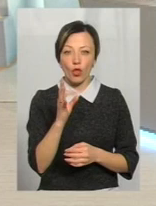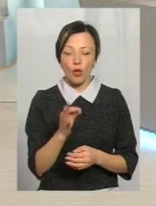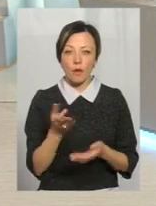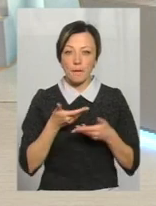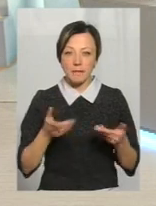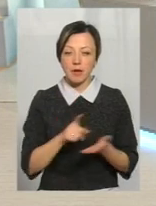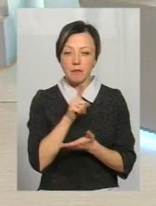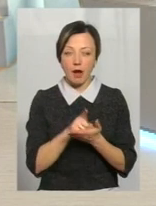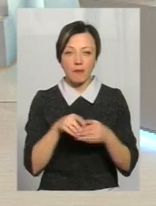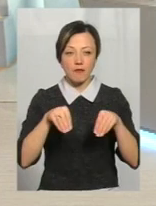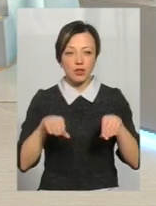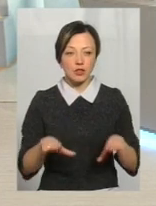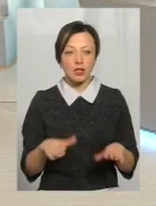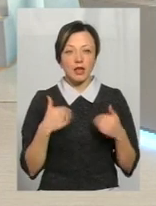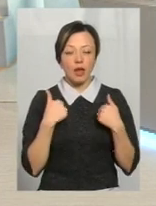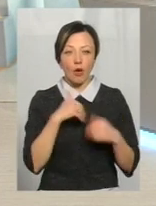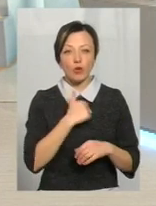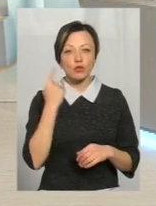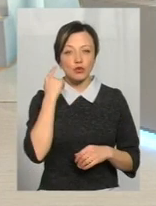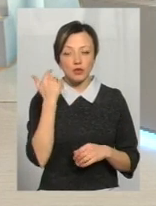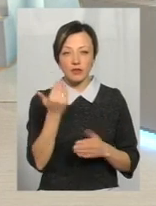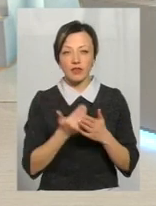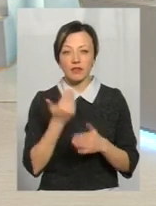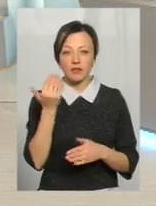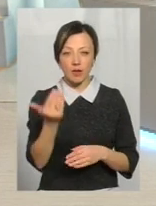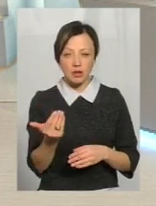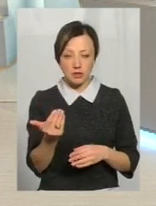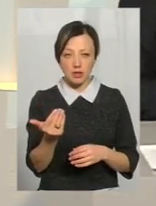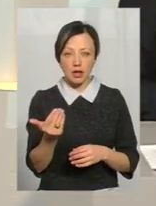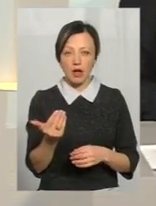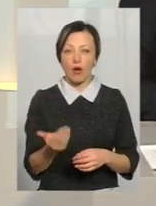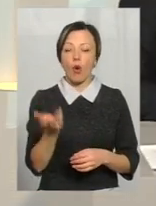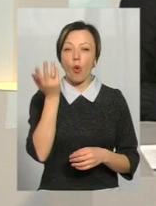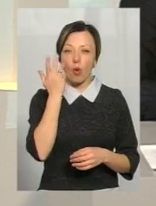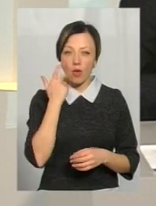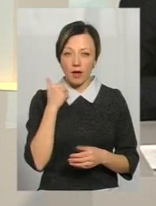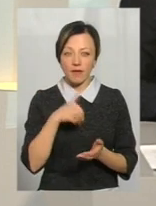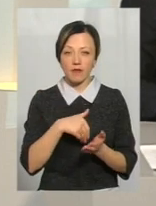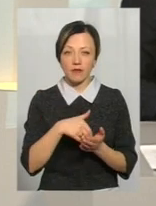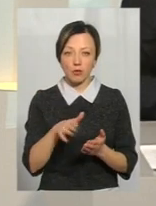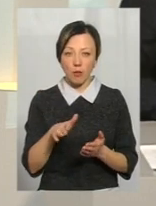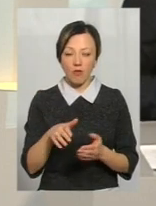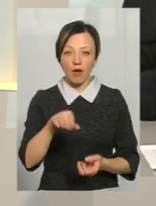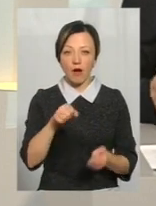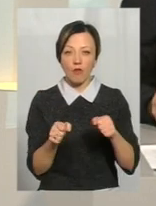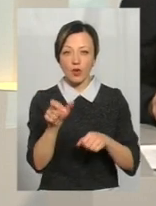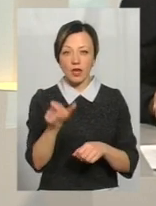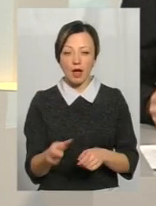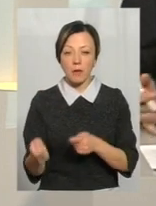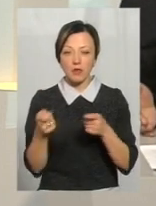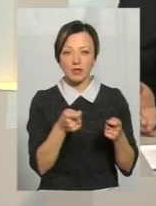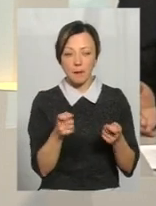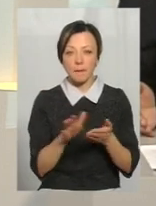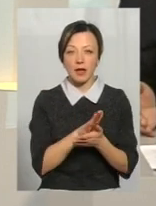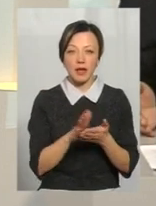якось вирішувати. Я хочу від вас почути, все ж таки, коли відмова водія провести пільговика